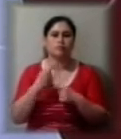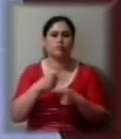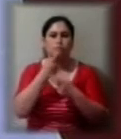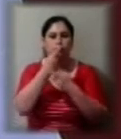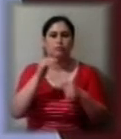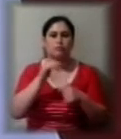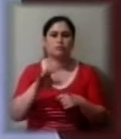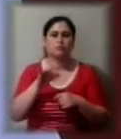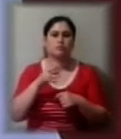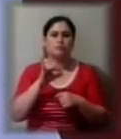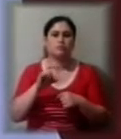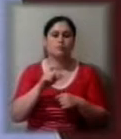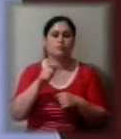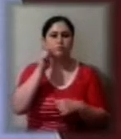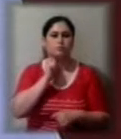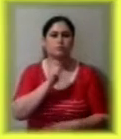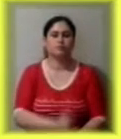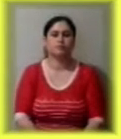громадського здоров'я України.